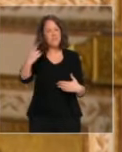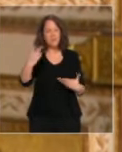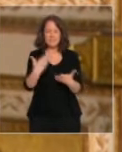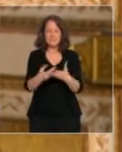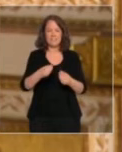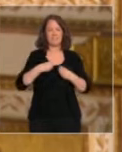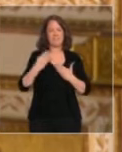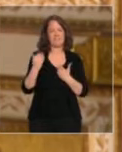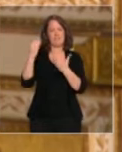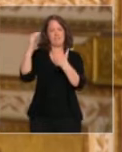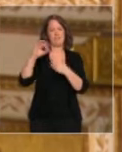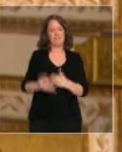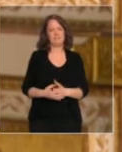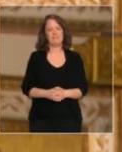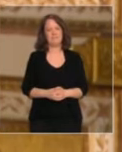C'est nous.